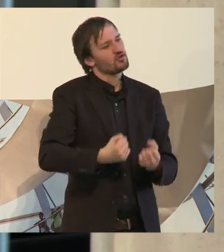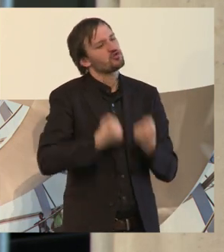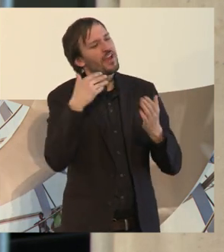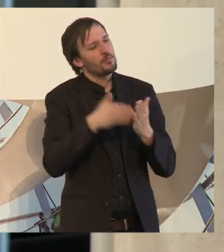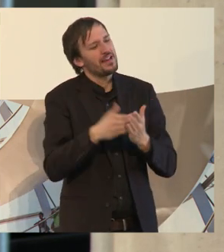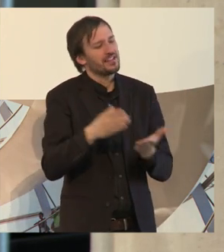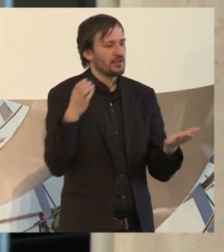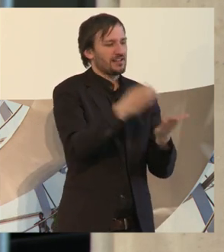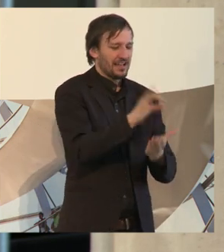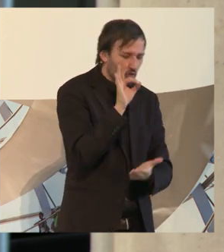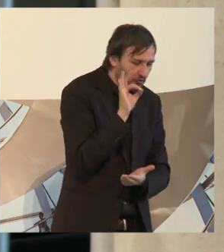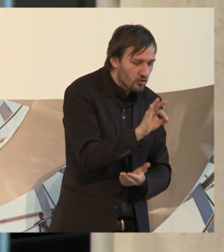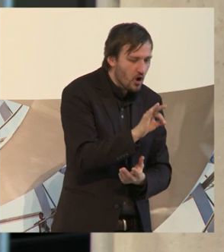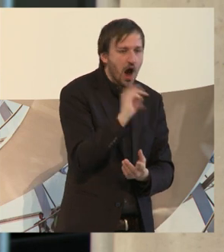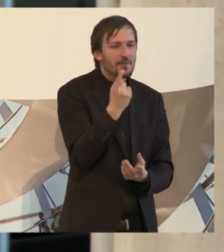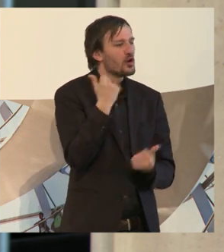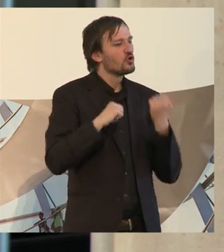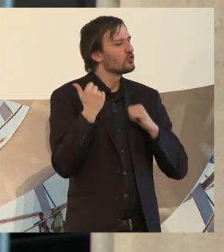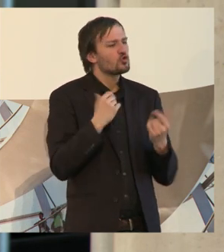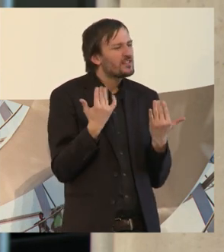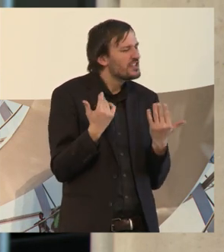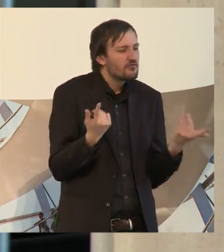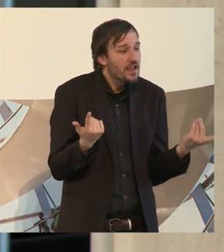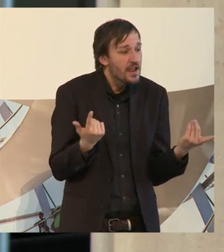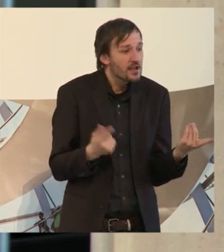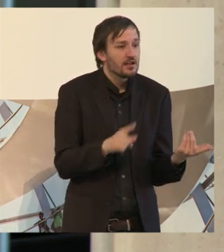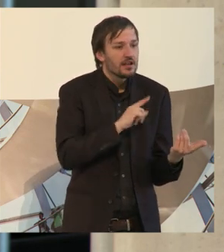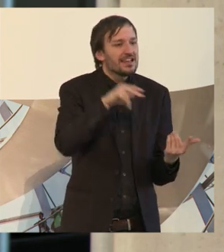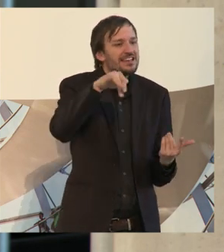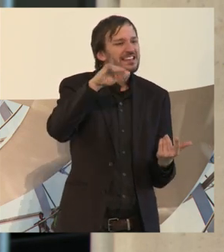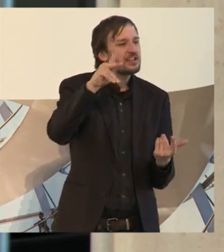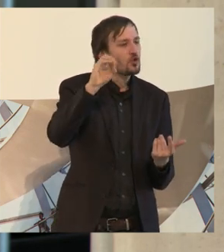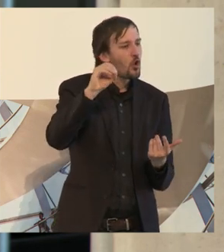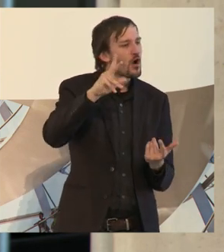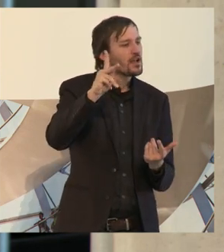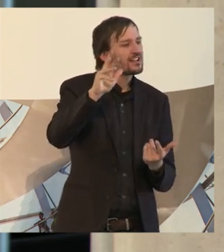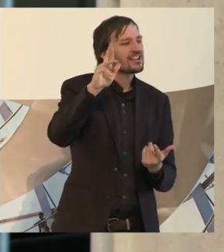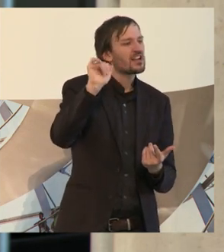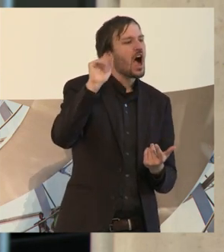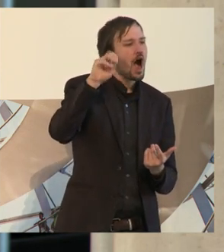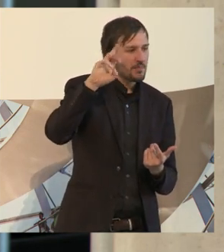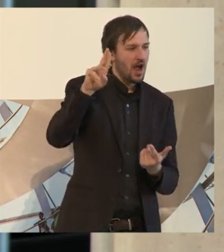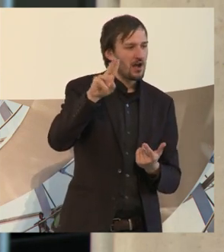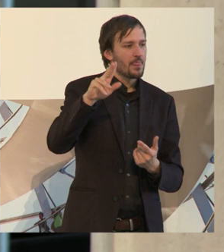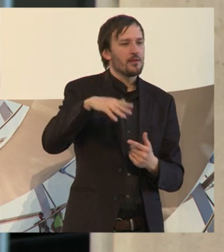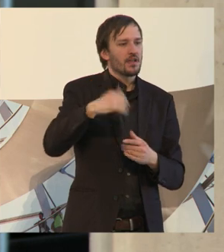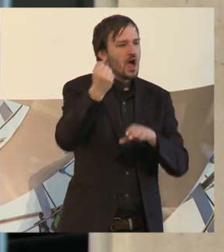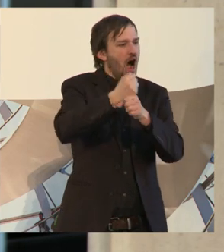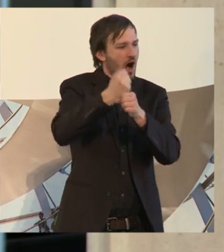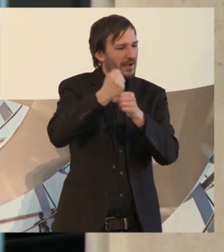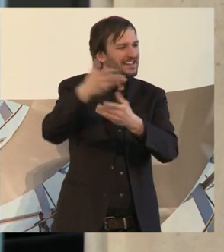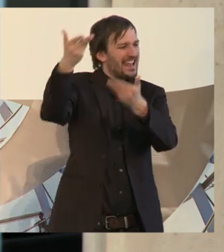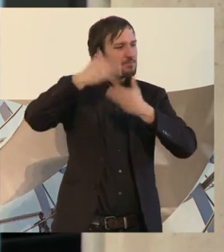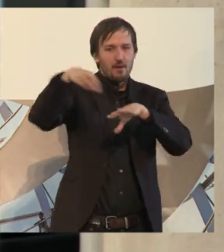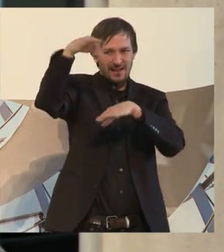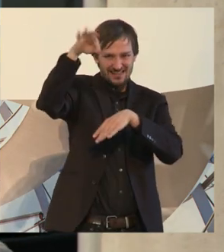die nicht wehtun. Und ich konnte auch Ingo Kramer, dem Arbeitgeberpräsidenten, als wir mal die Chance hatten, mal eine Viertelstunde in Ruhe zu reden,